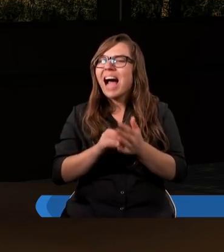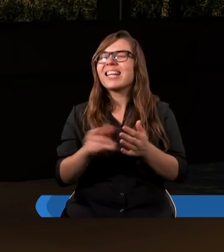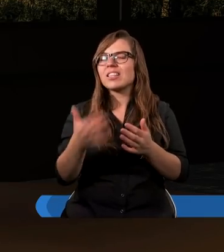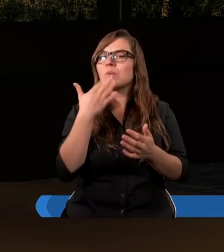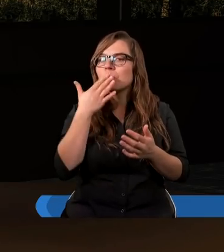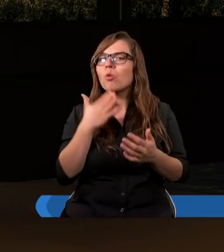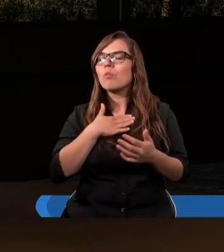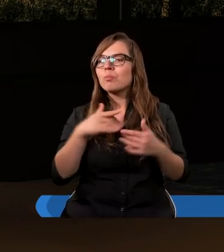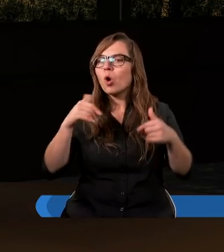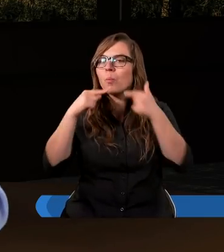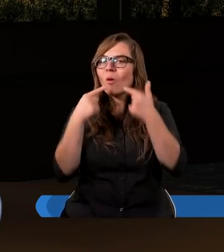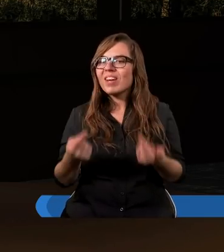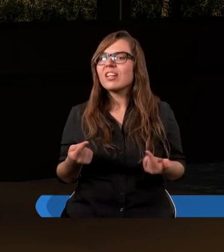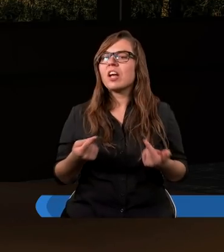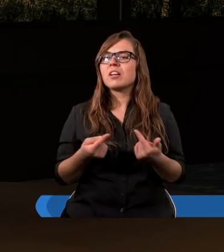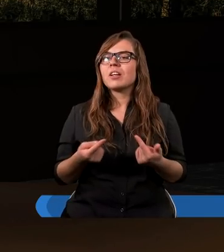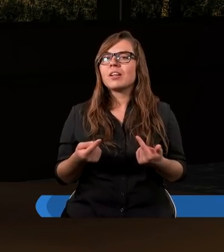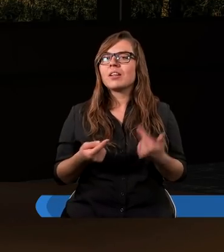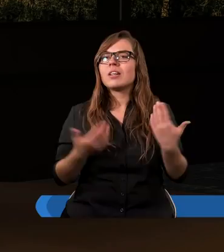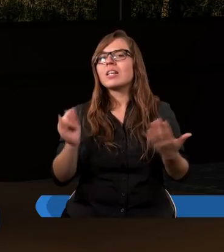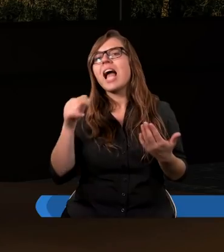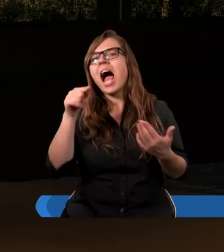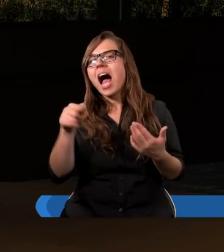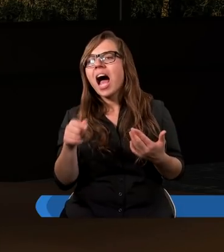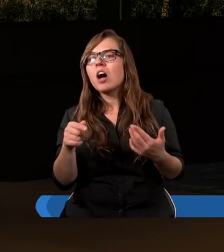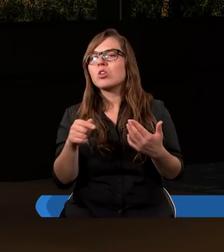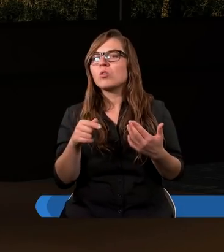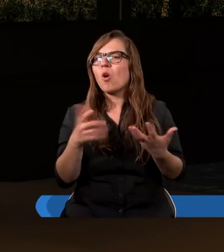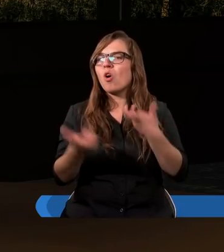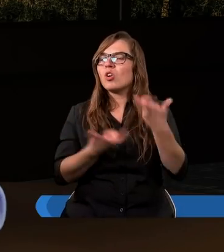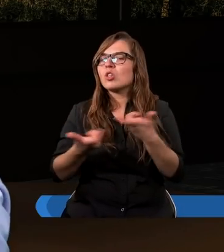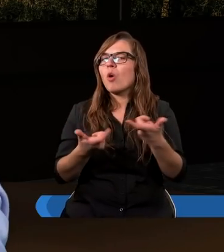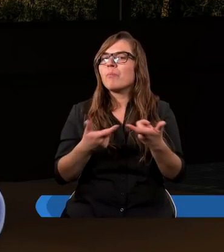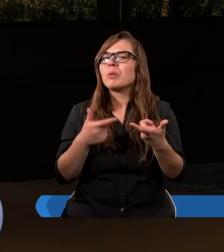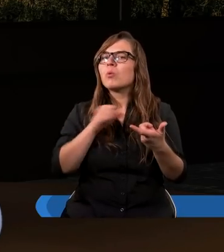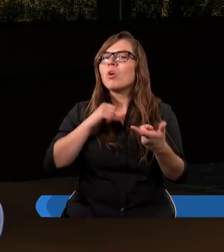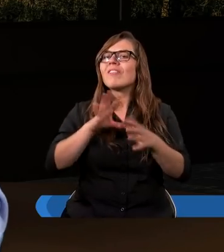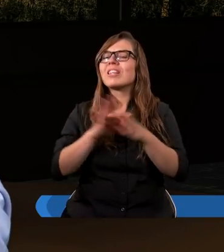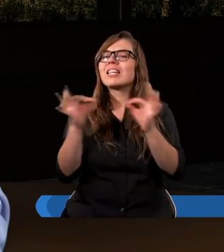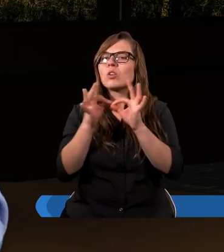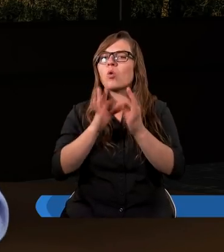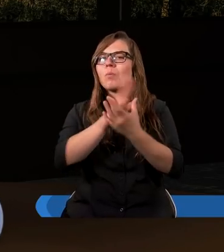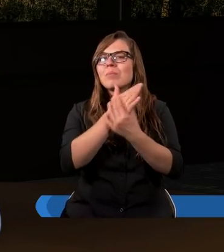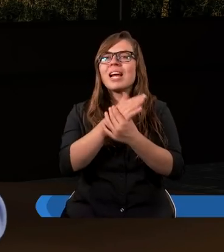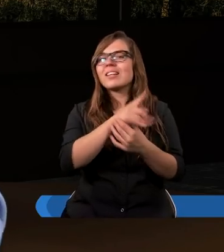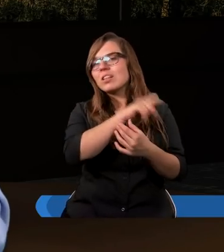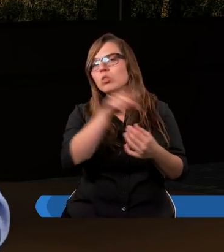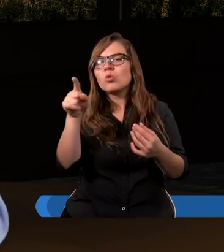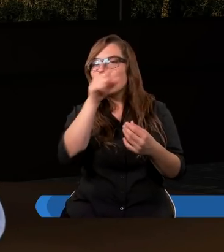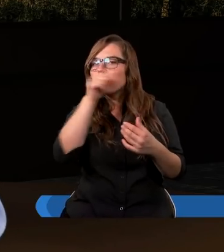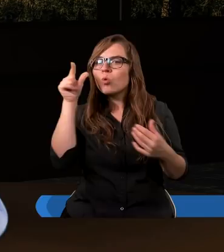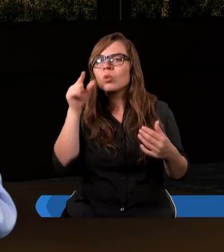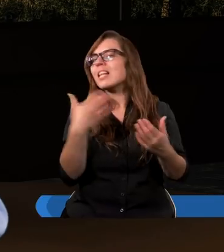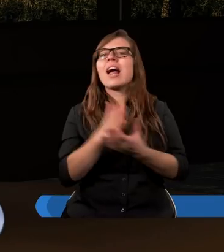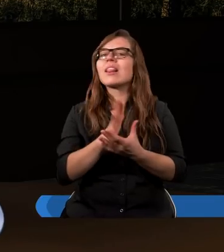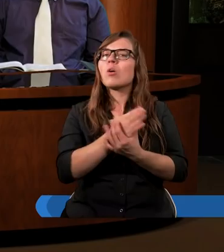mieli powiedzieć, jak to uwidoczniło się w stosunkach międzyludzkich i nie tylko